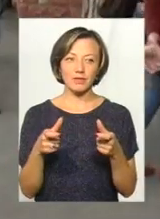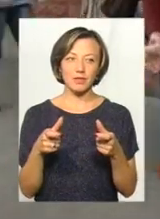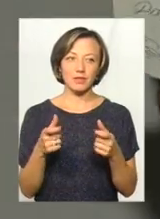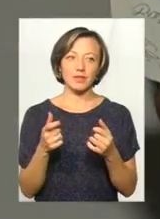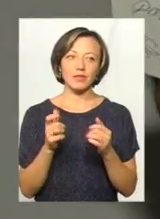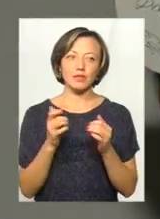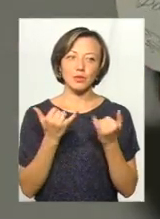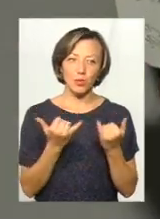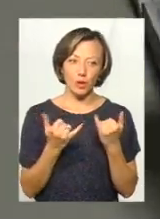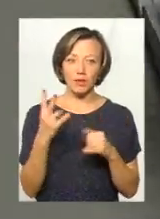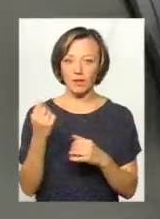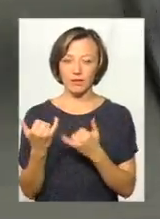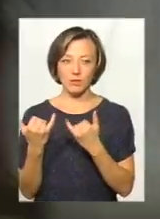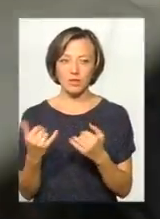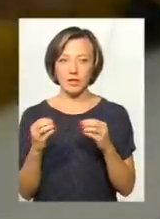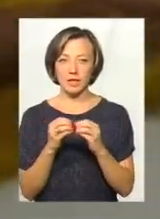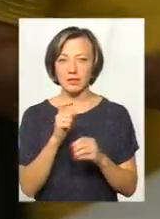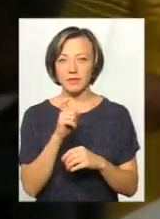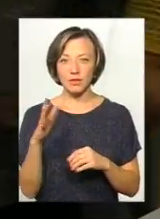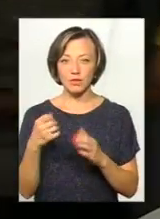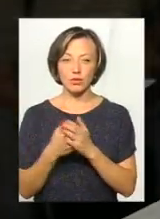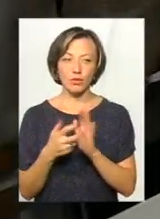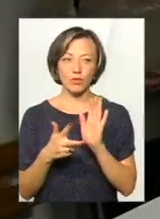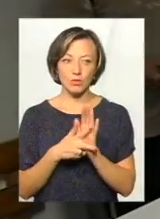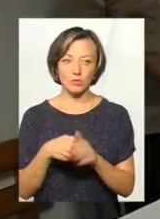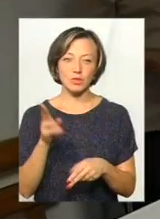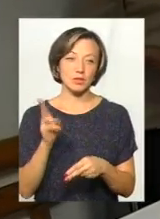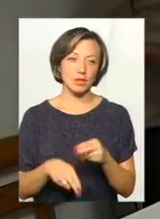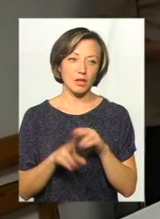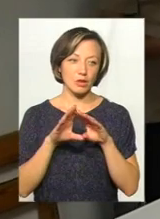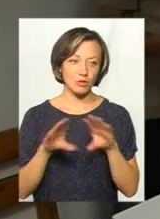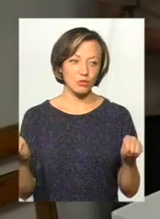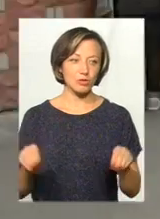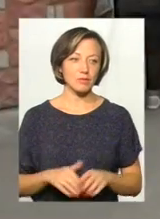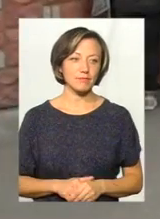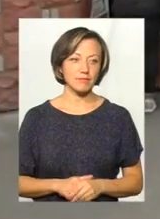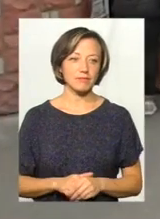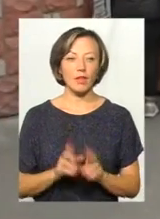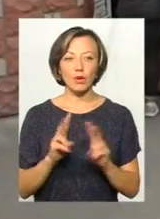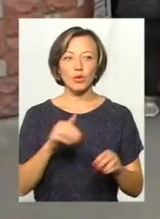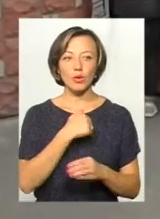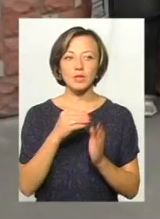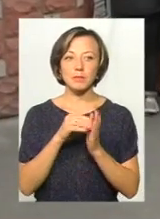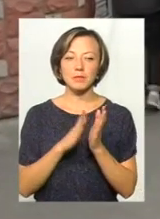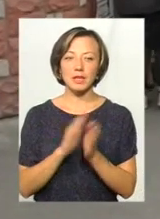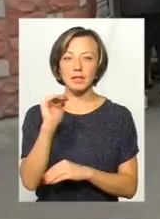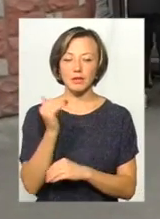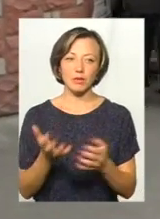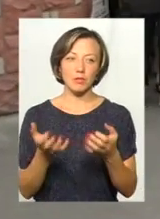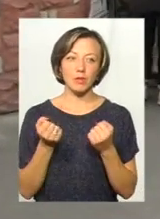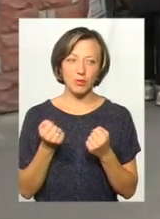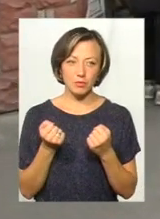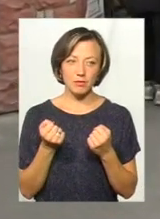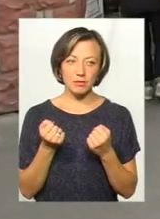сьогодні на сьогодні. За 10 хвилин до 8 ранку вони закінчуються. Хоча тих, хто хоче записати дитину на прийом до